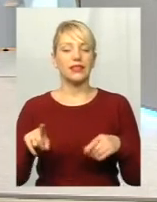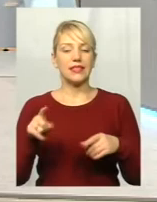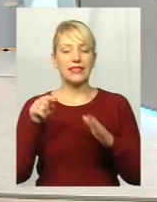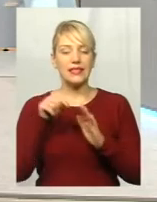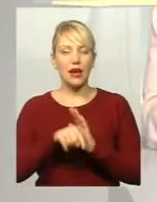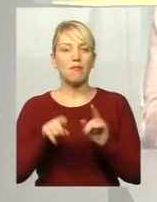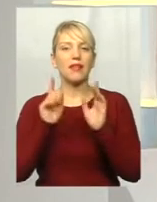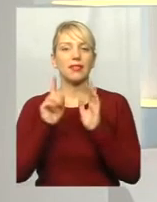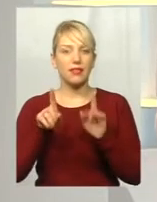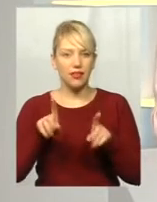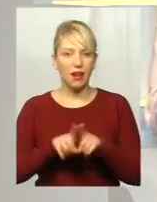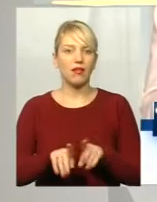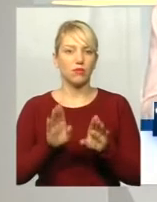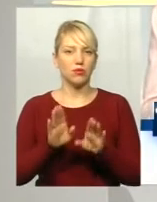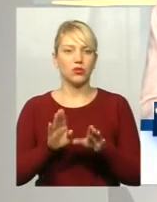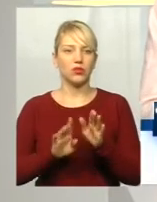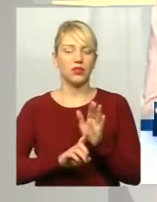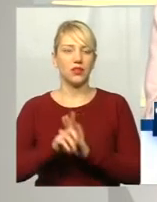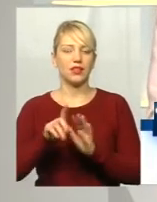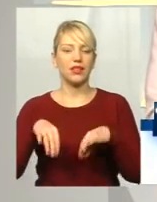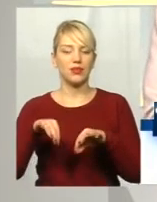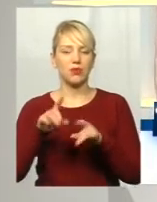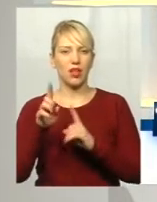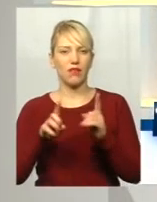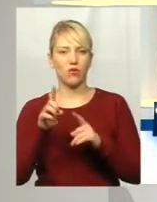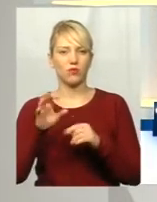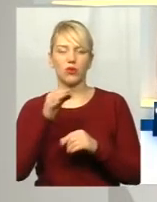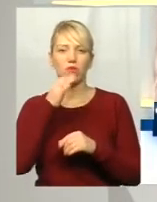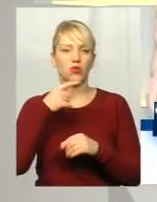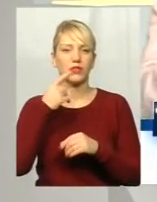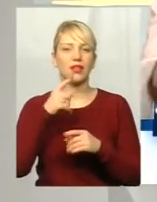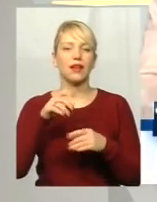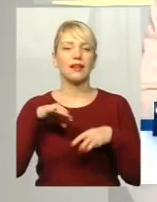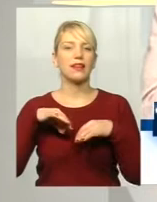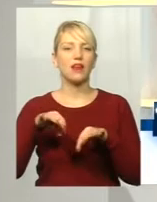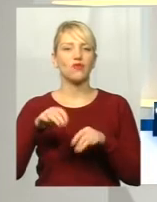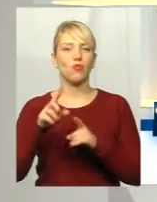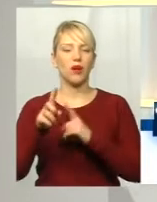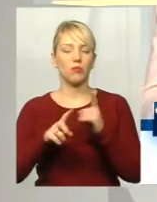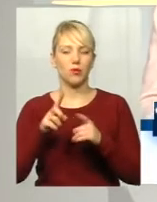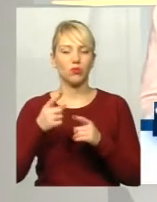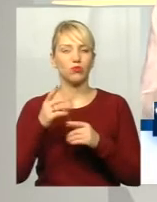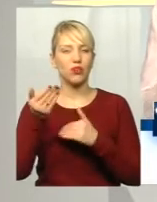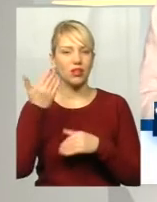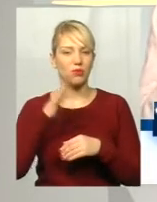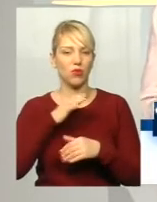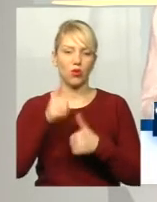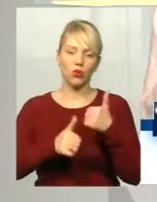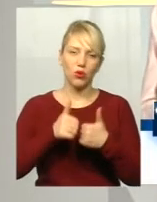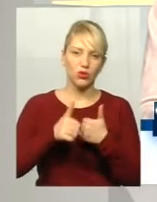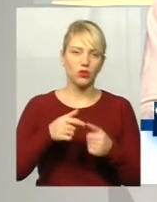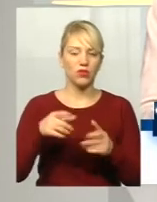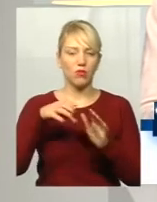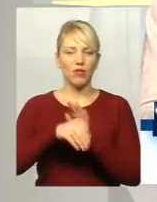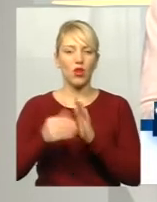оця, ну, я не знаю, не можу назвати транспортної реформи, тому що вона трошечки, як на мене раніше почалася, з певних там кроків, так, і конкурсів тих самих. Але от запровадження